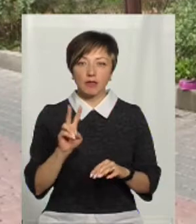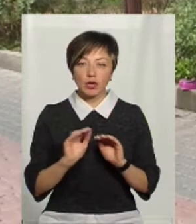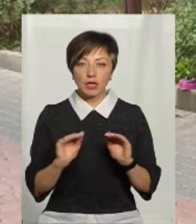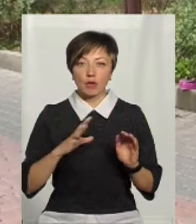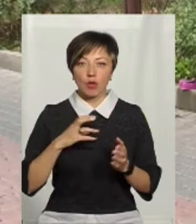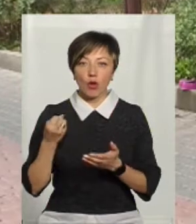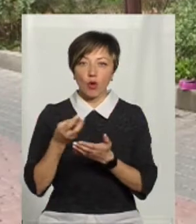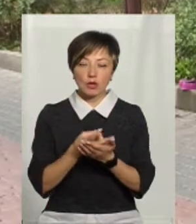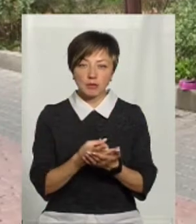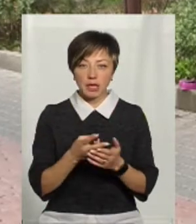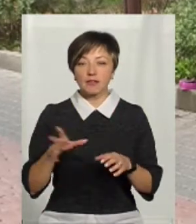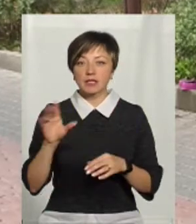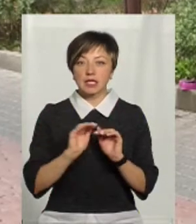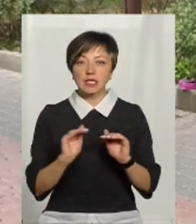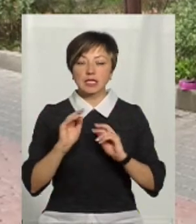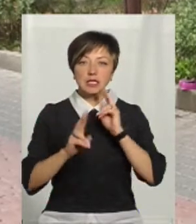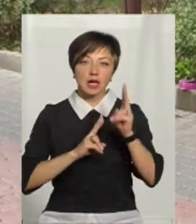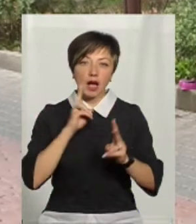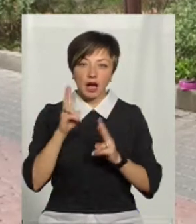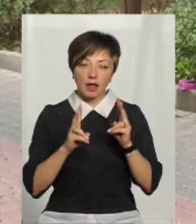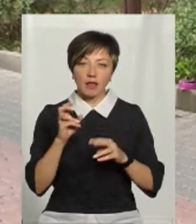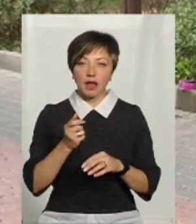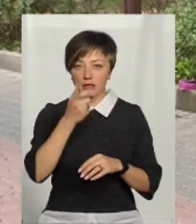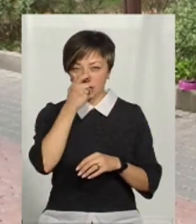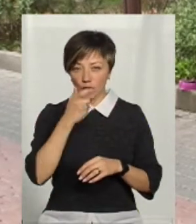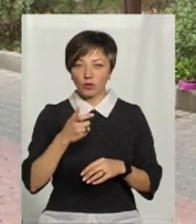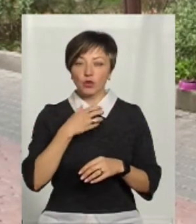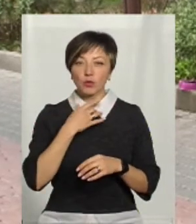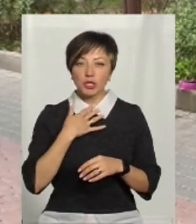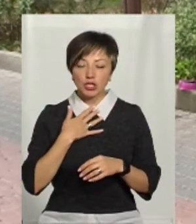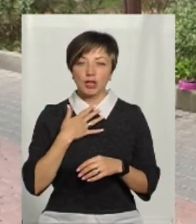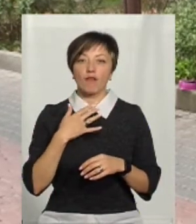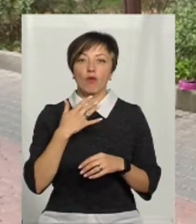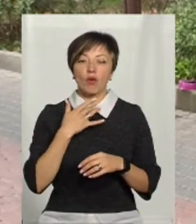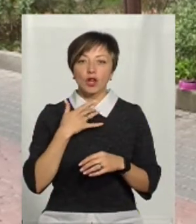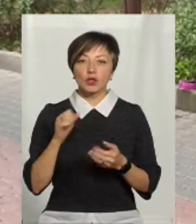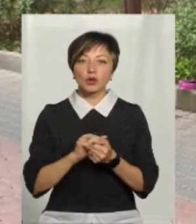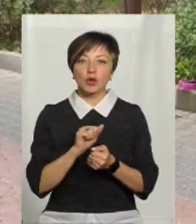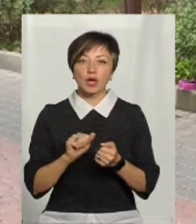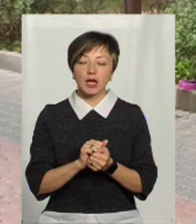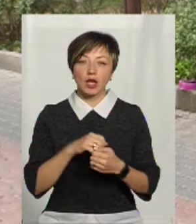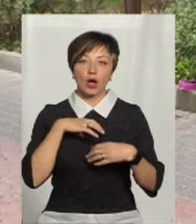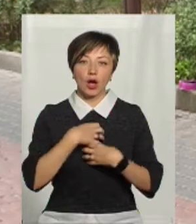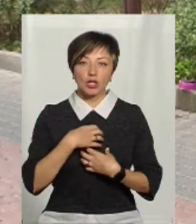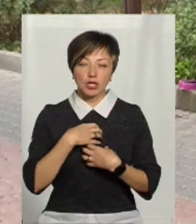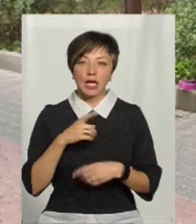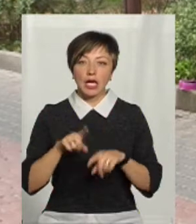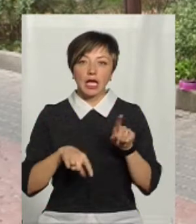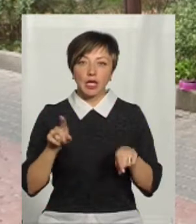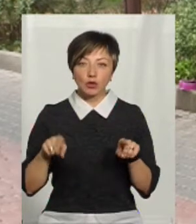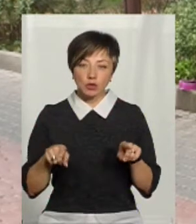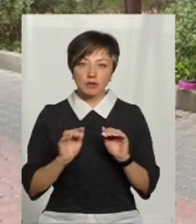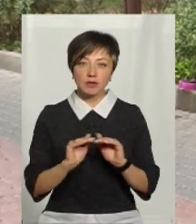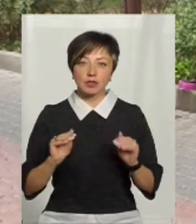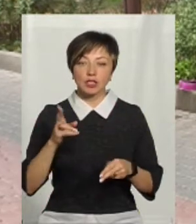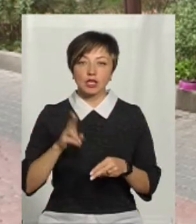було госпіталізовано, всіх діток скарги на закладеність в носі, паршиня в горлі, сухий надсадний кашель, який іноді в